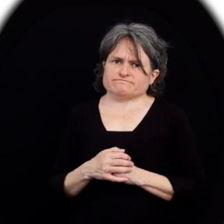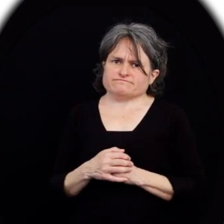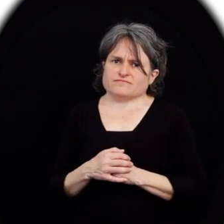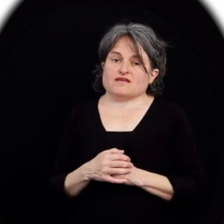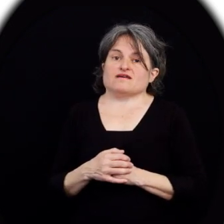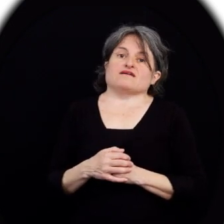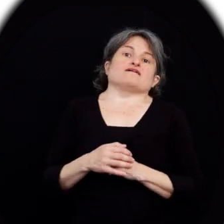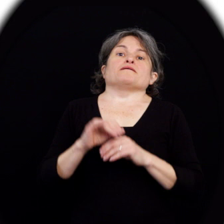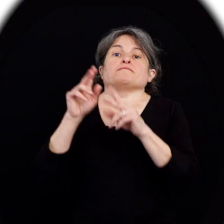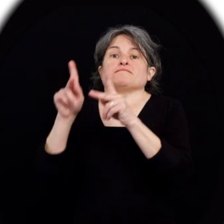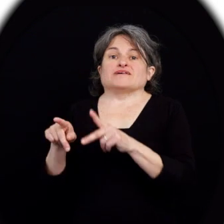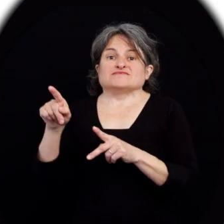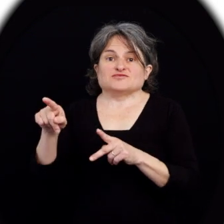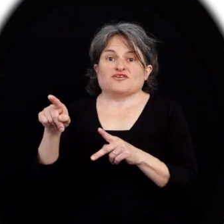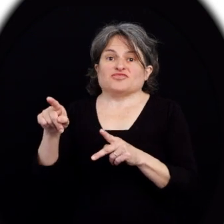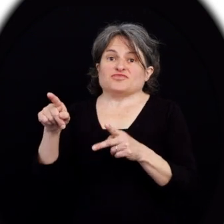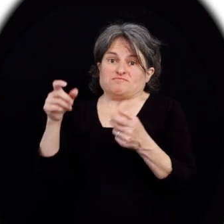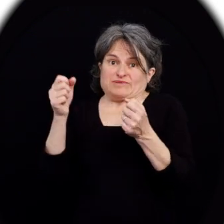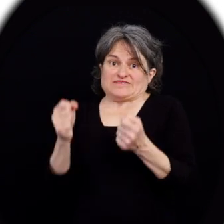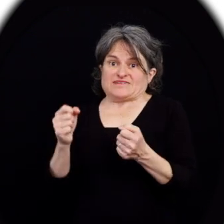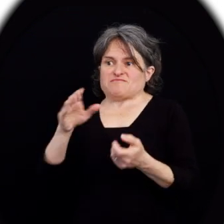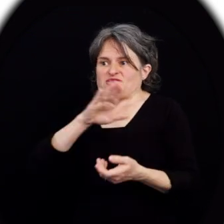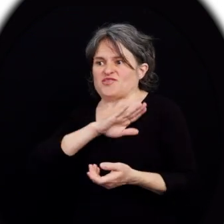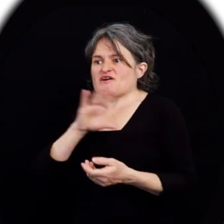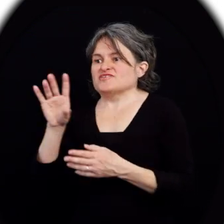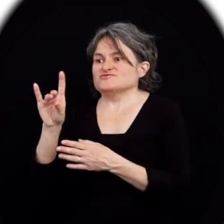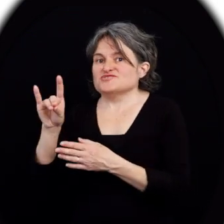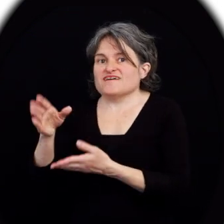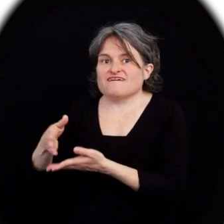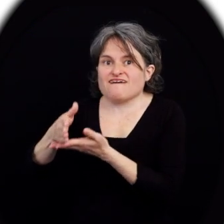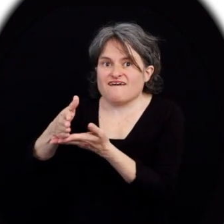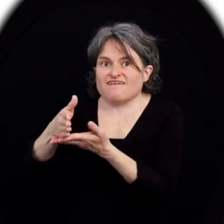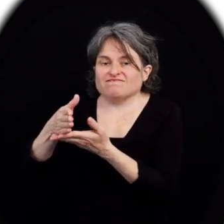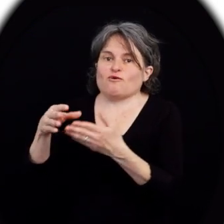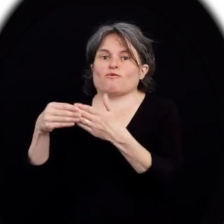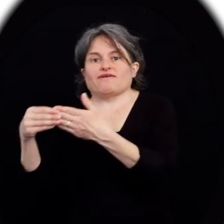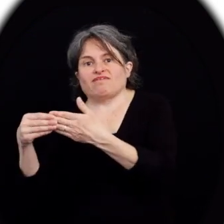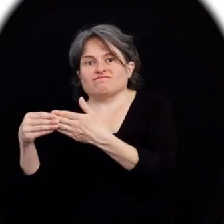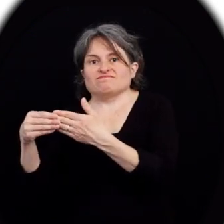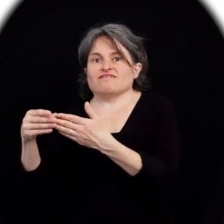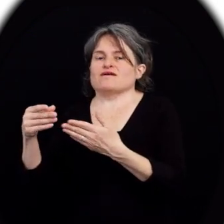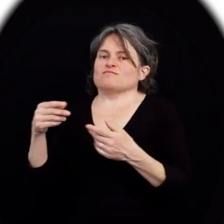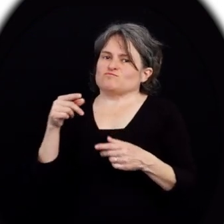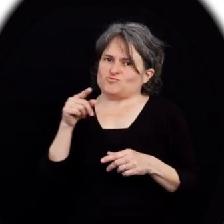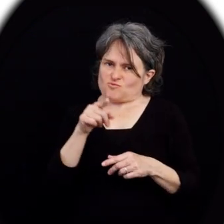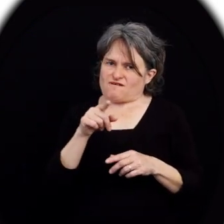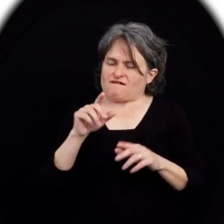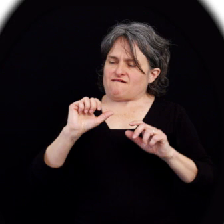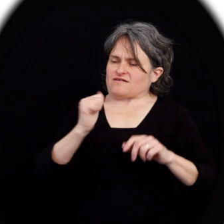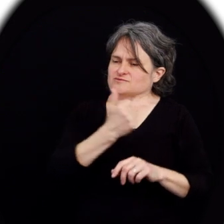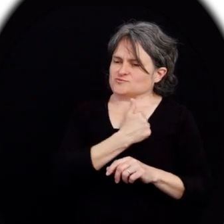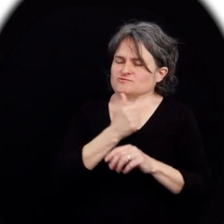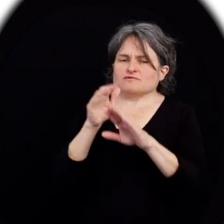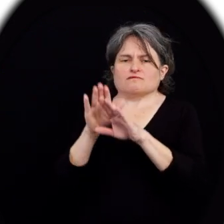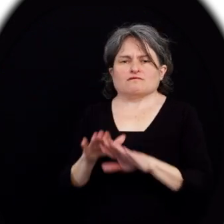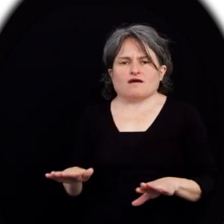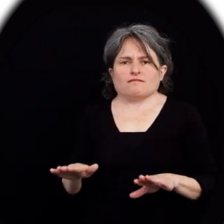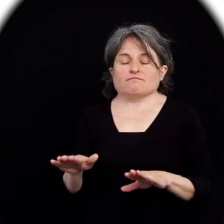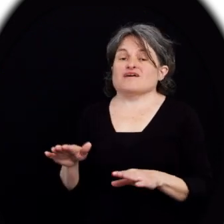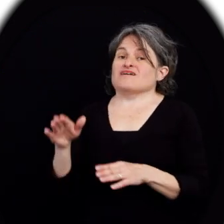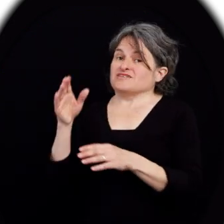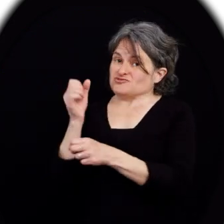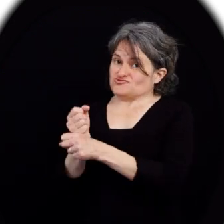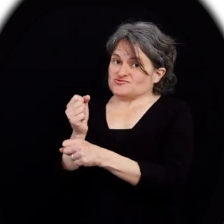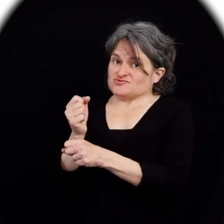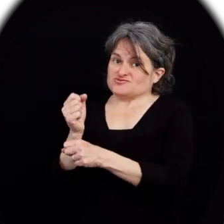handicapée si le recours à l'aide de l'accompagnatrice ou de l'accompagnateur s'est avéré nécessaire. Si la personne a recours à un chien